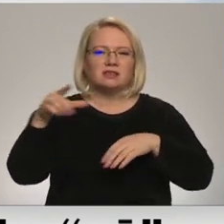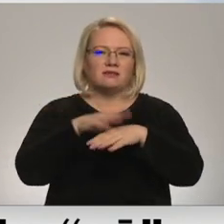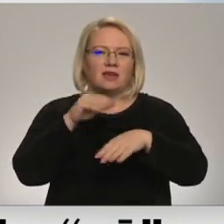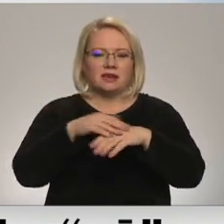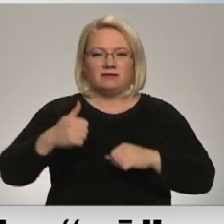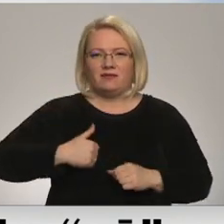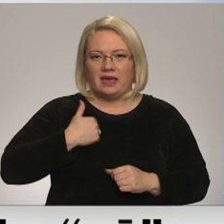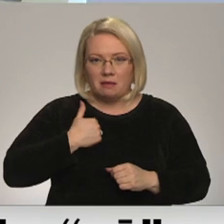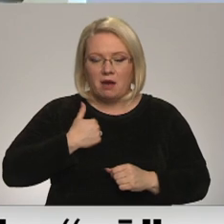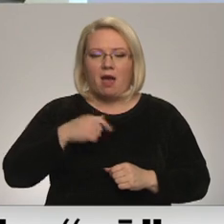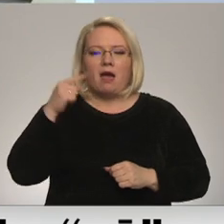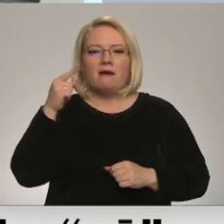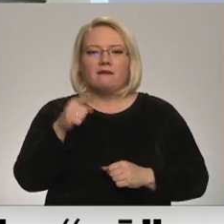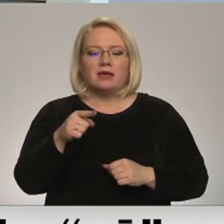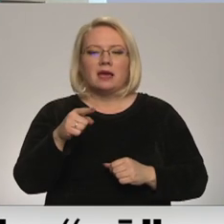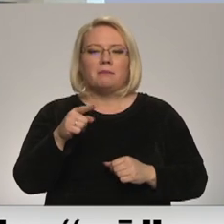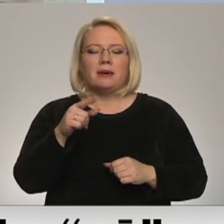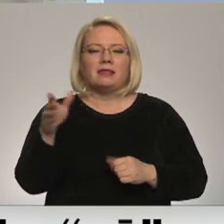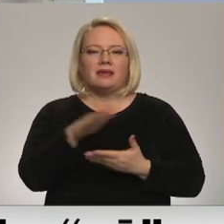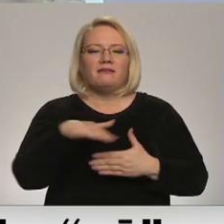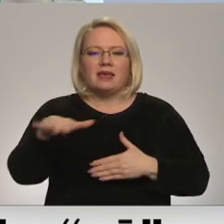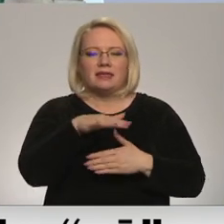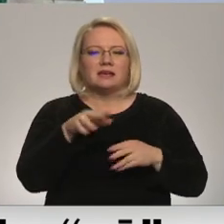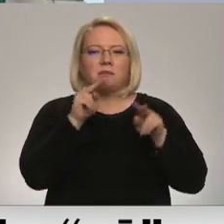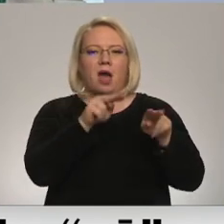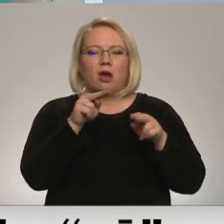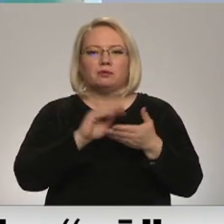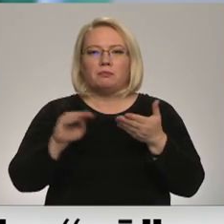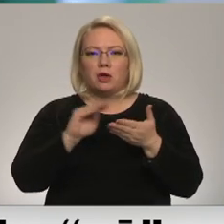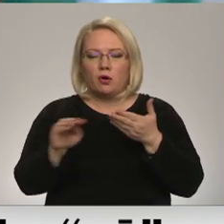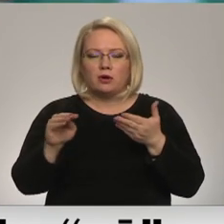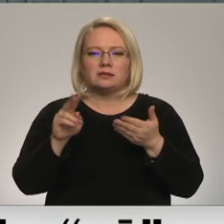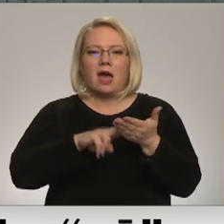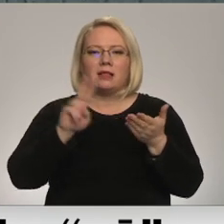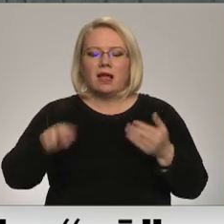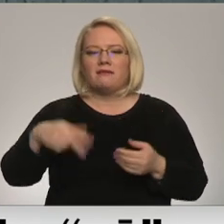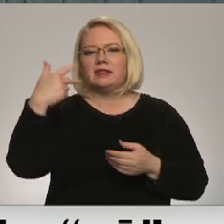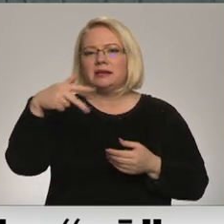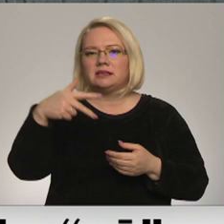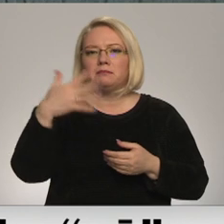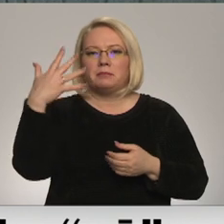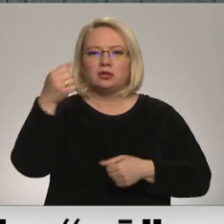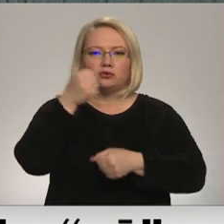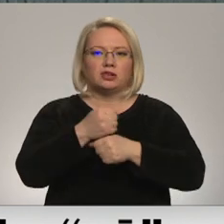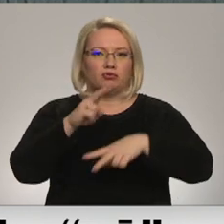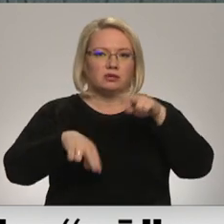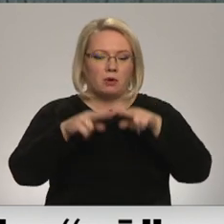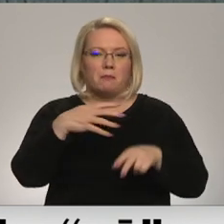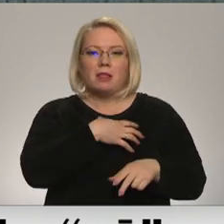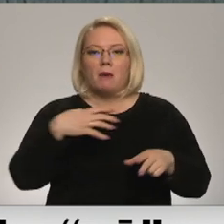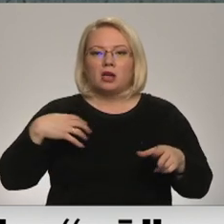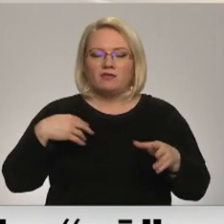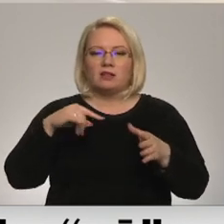EOLUS. Vides pāraudzības birojas saļogājas 935 vēja staciju izbūvē, tomēr pašvaldības projektus